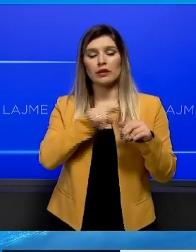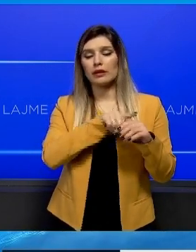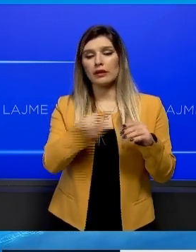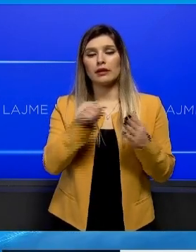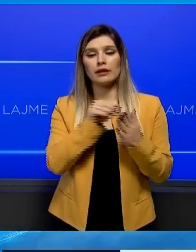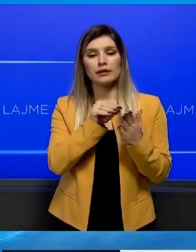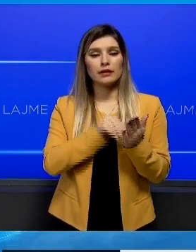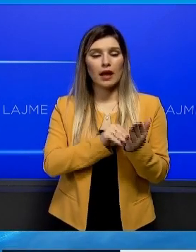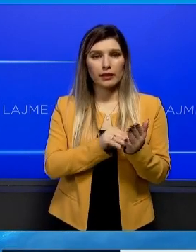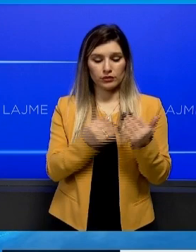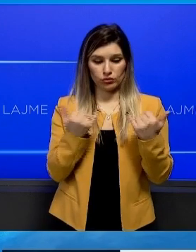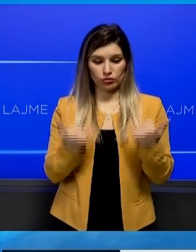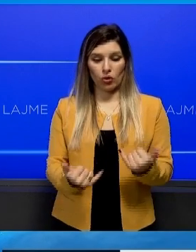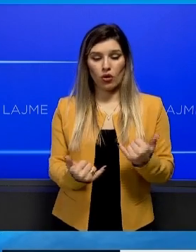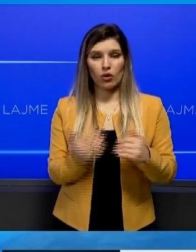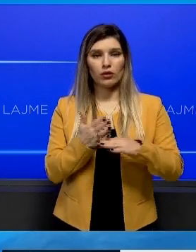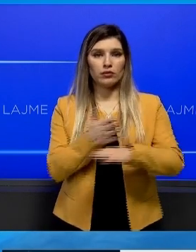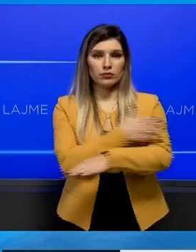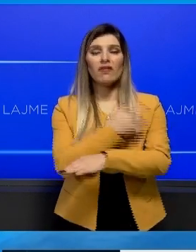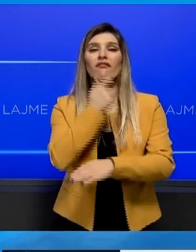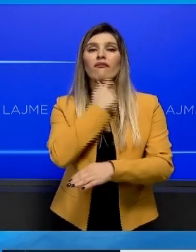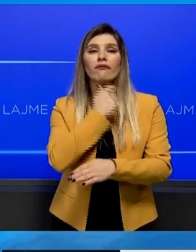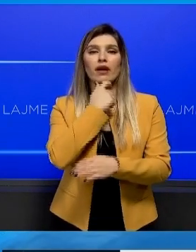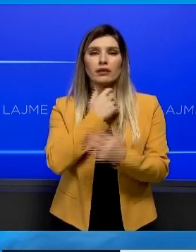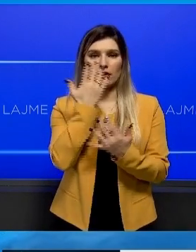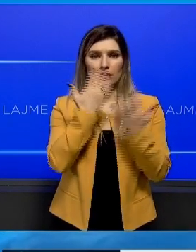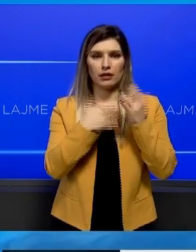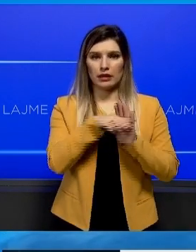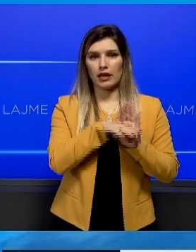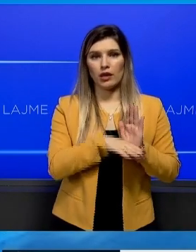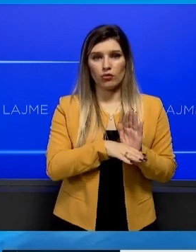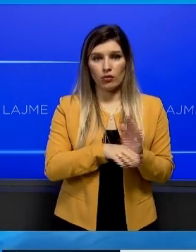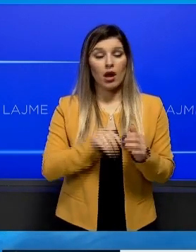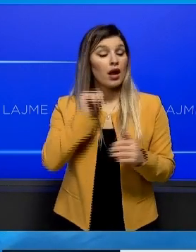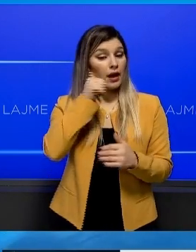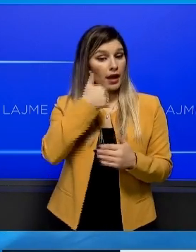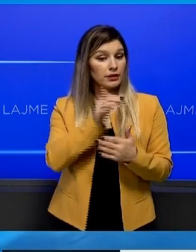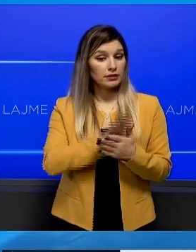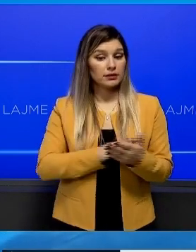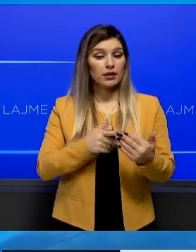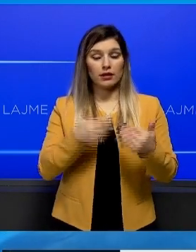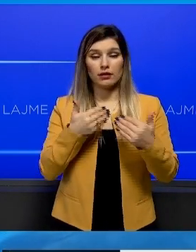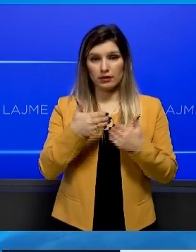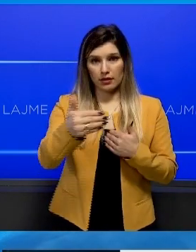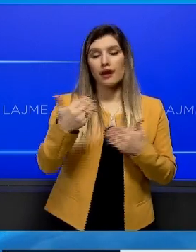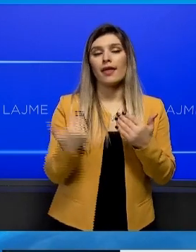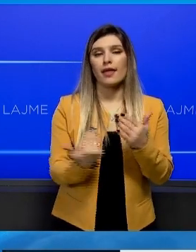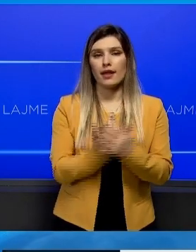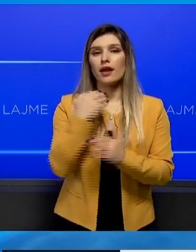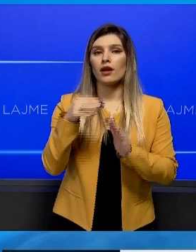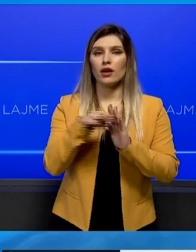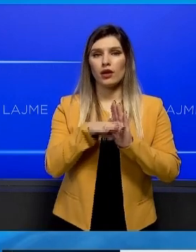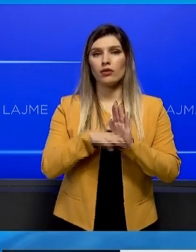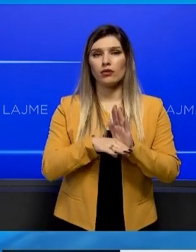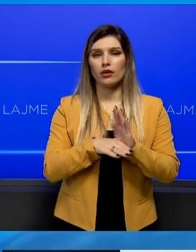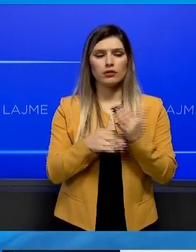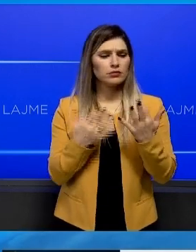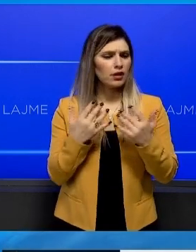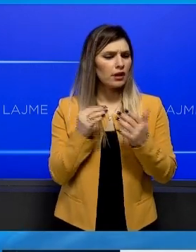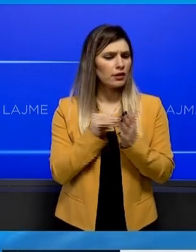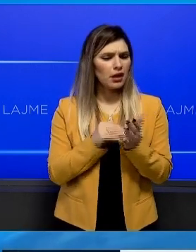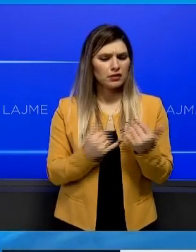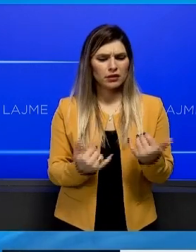faturohen me tarifat eksistusit, ndërsa prej nesër, data është, sa duket,